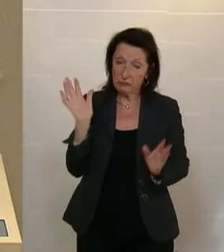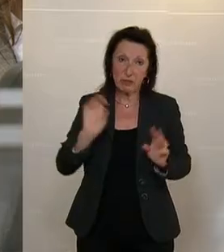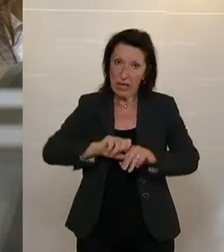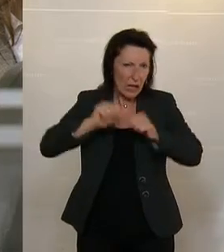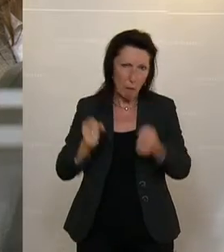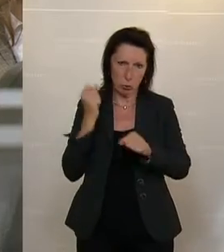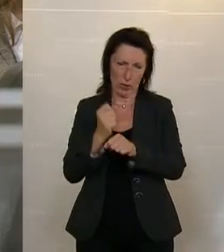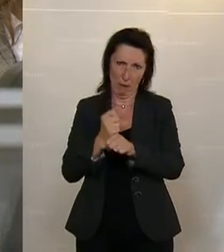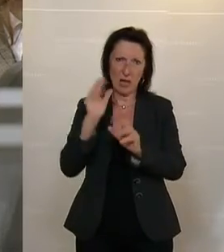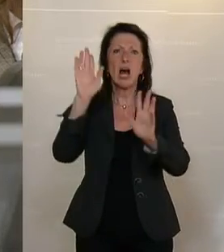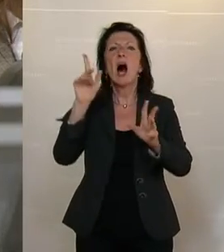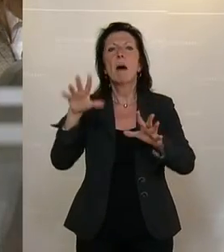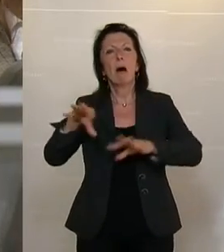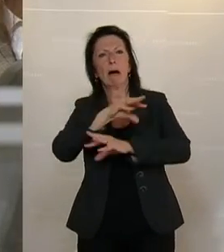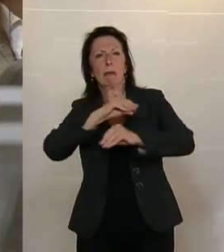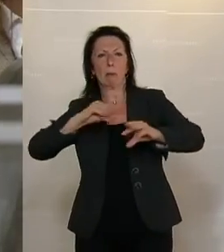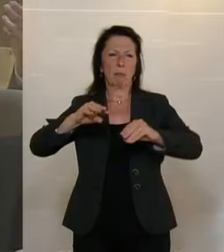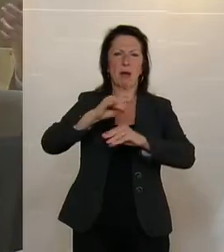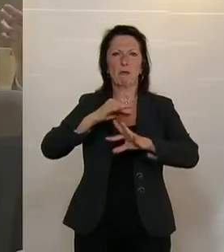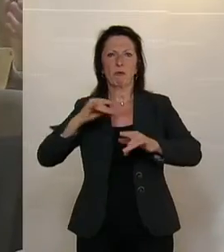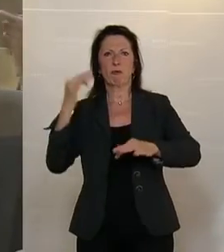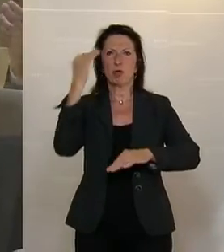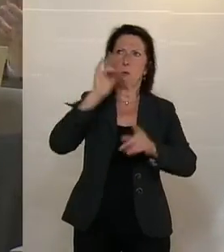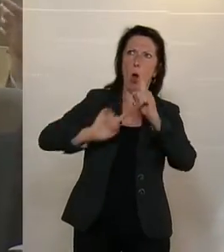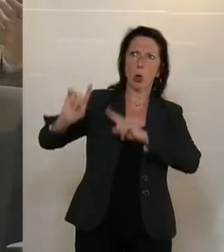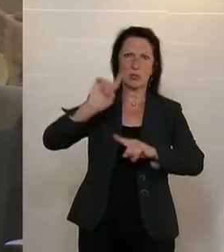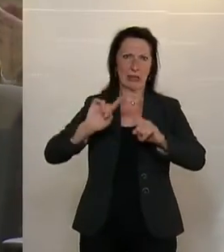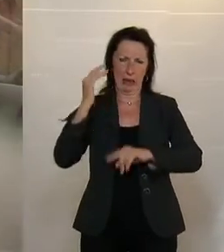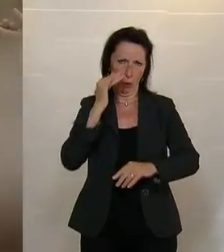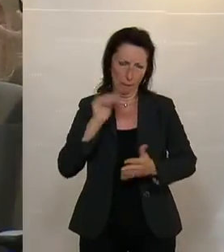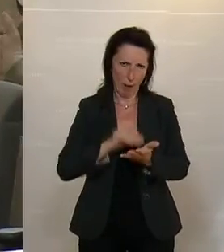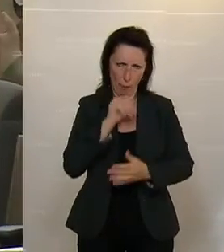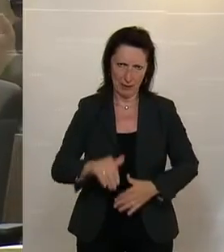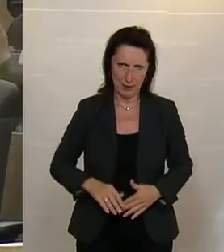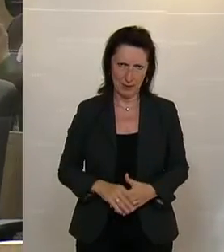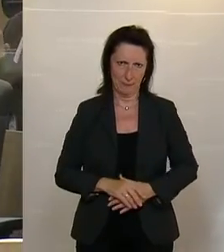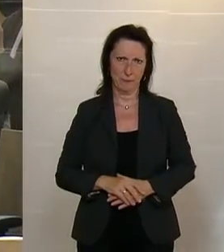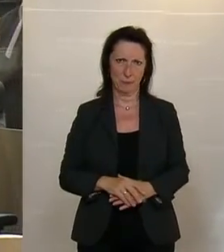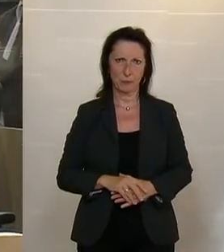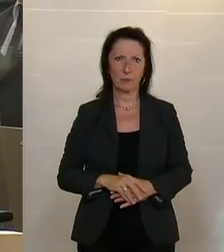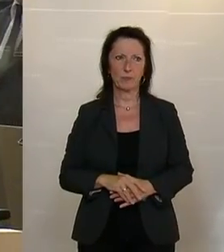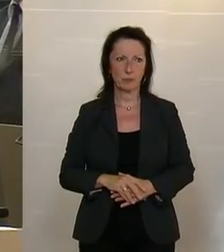man keine Verschwörungstheorien. Dank. Vielen Dank. Vielen Dank. Applaus Vielen